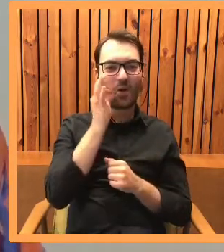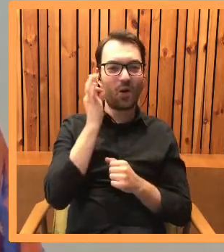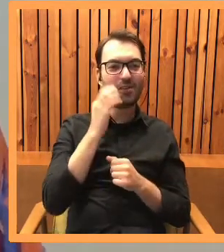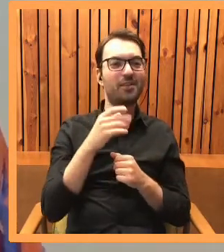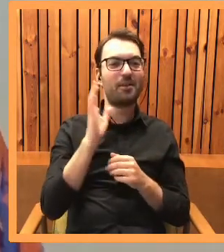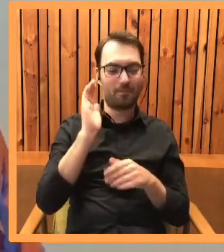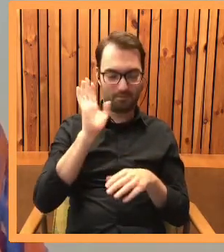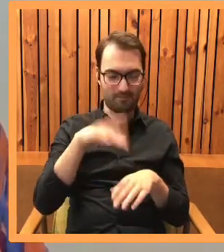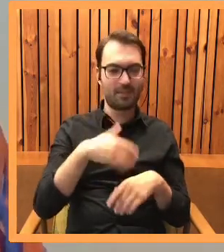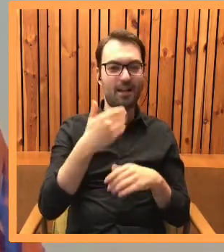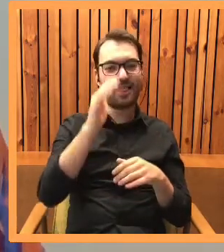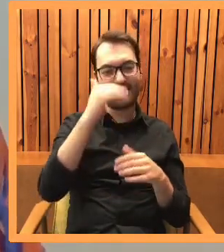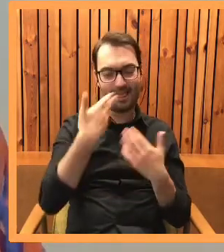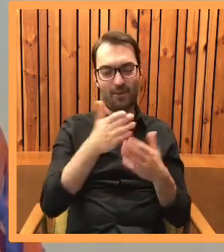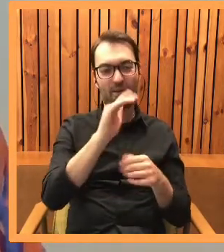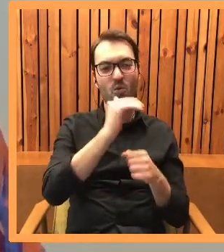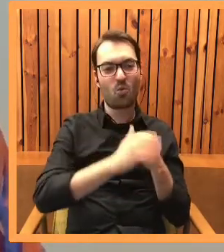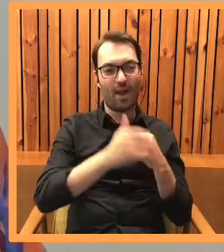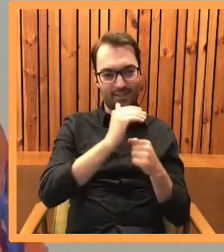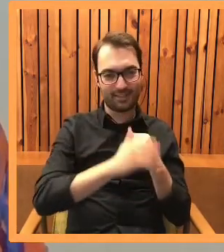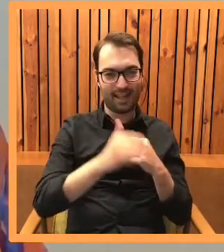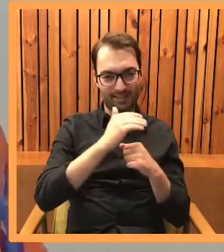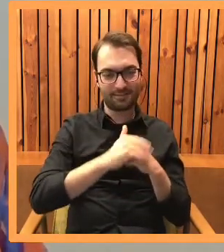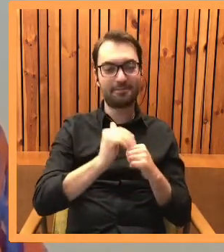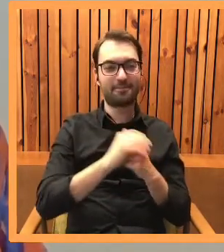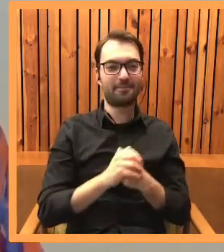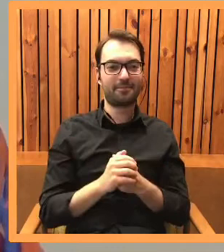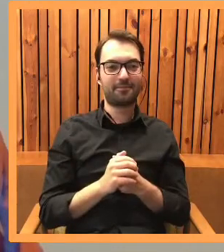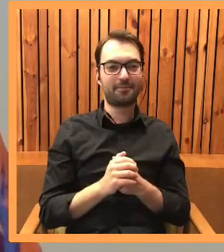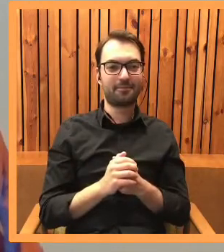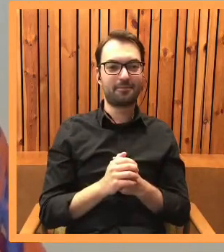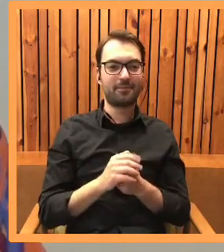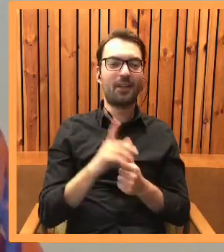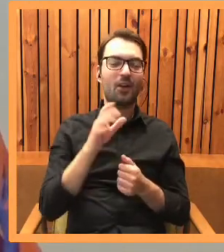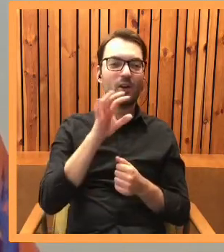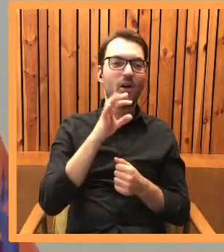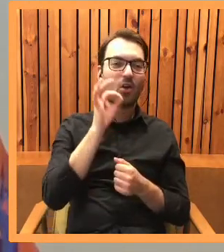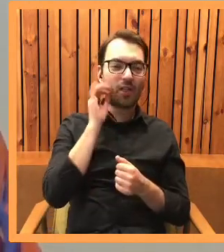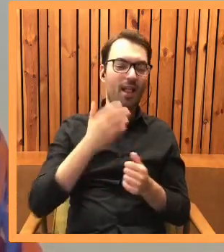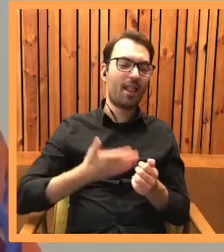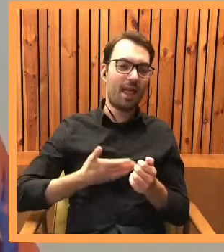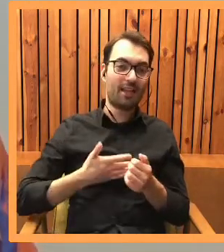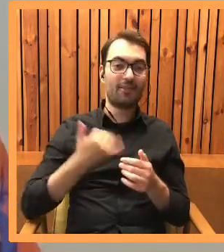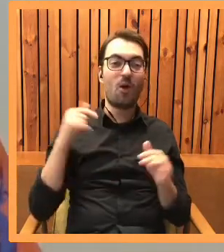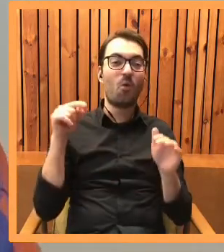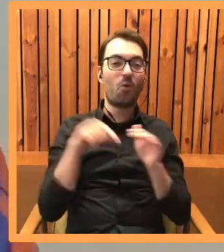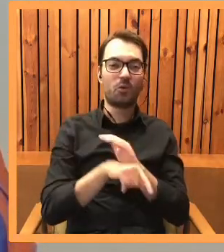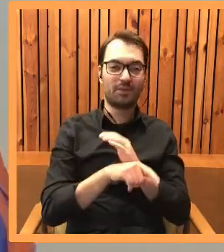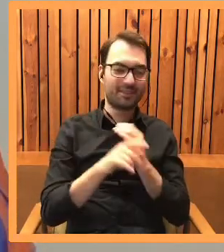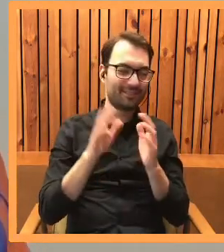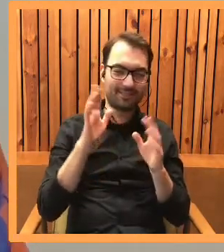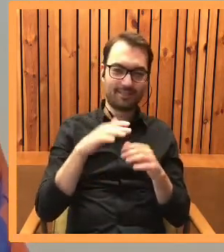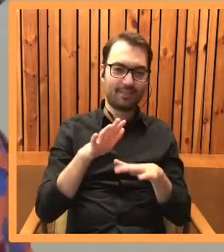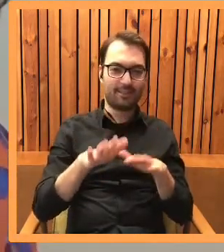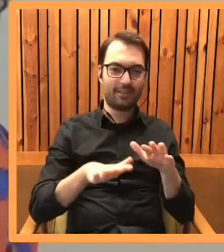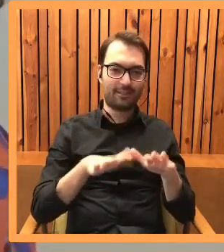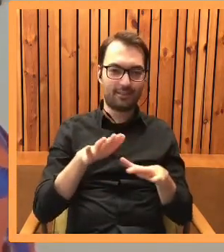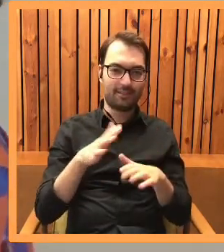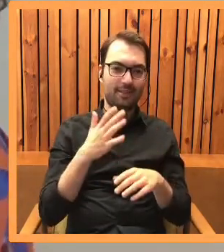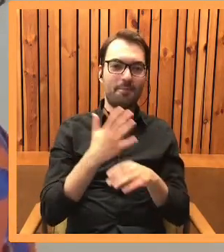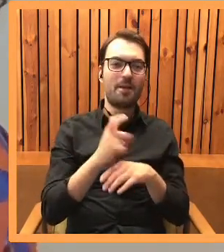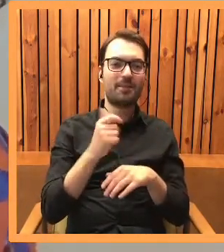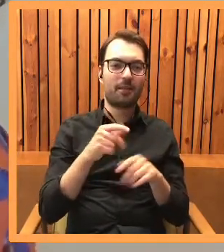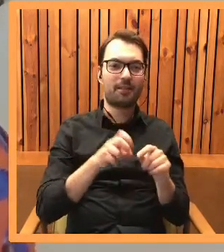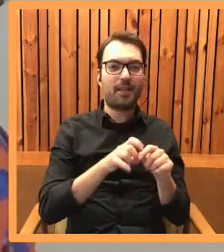się pozwalał głaskać Piotrusiowi. Jest kotem leniwym, który kiedy ucieka, to porusza się o 50 cm